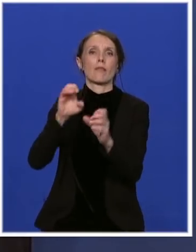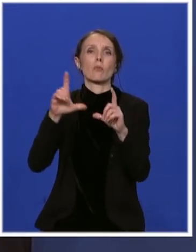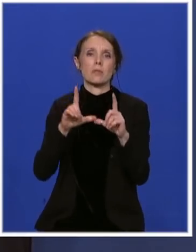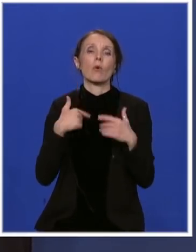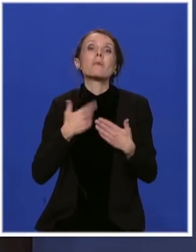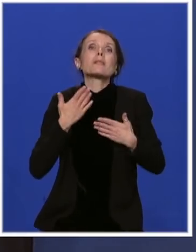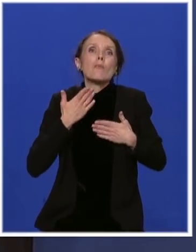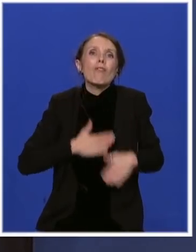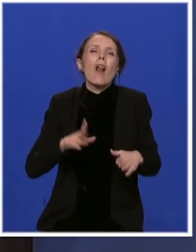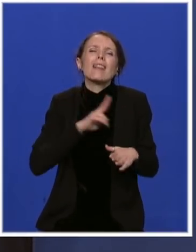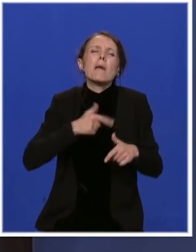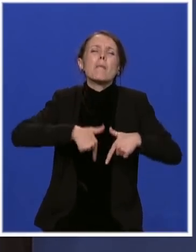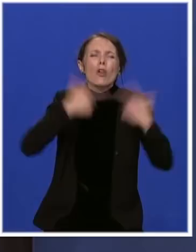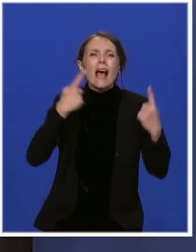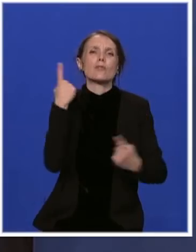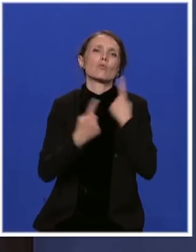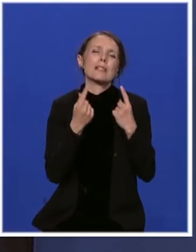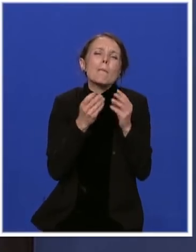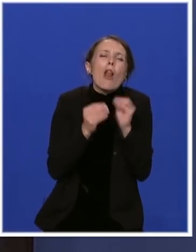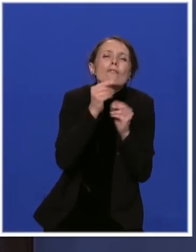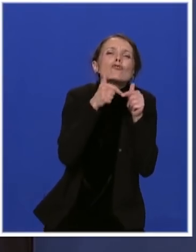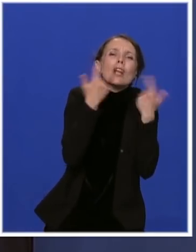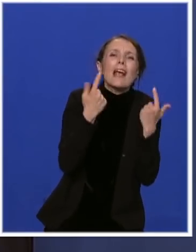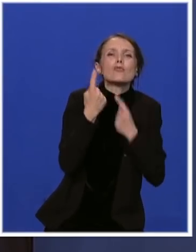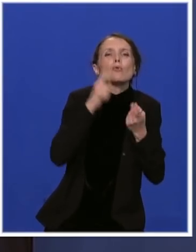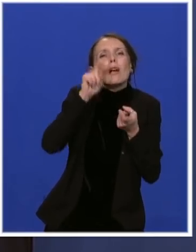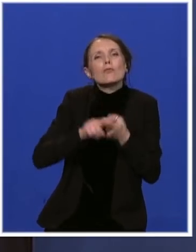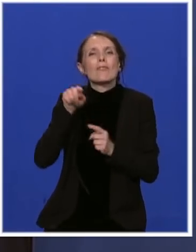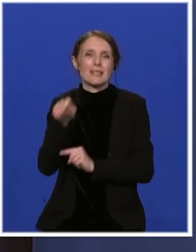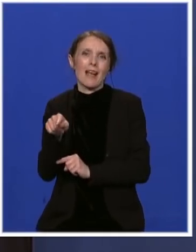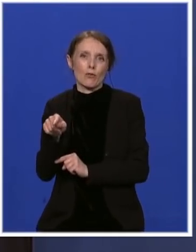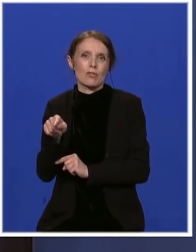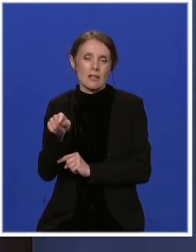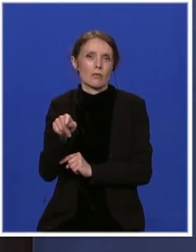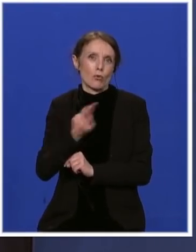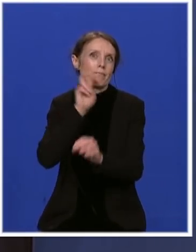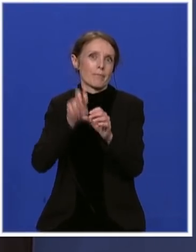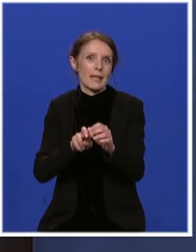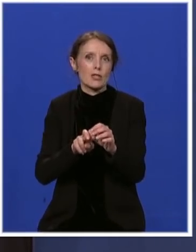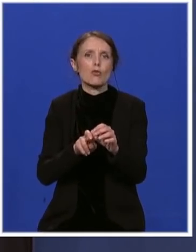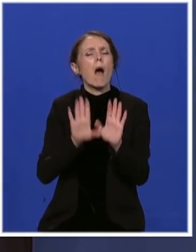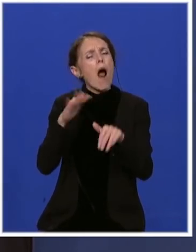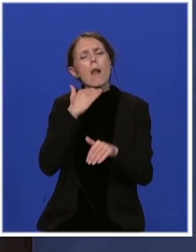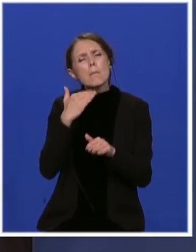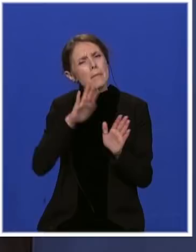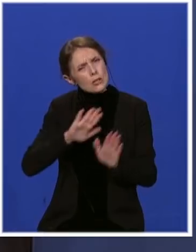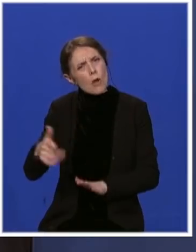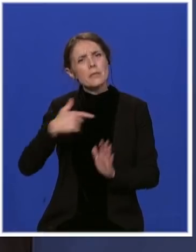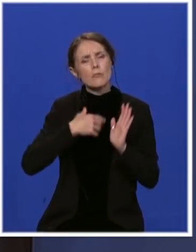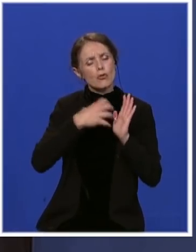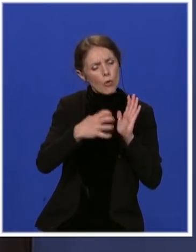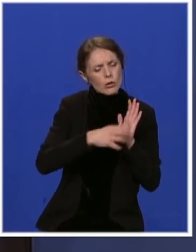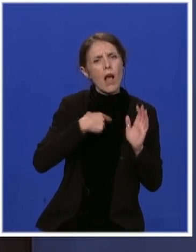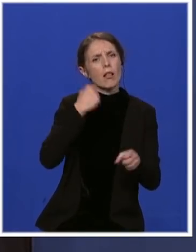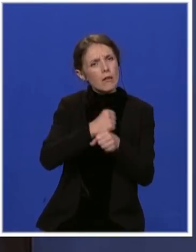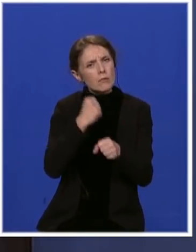jasniju situaciju sa te strane, ali bez obzira na to mi smo zahvalni i ne samo da ćemo da istrajevamo, već ćemo